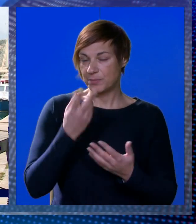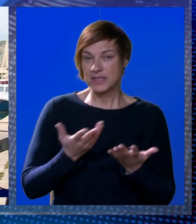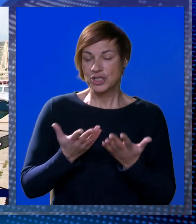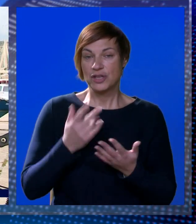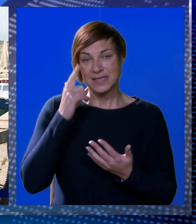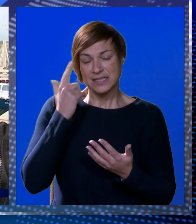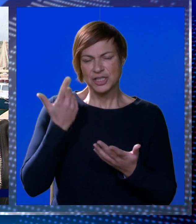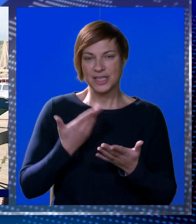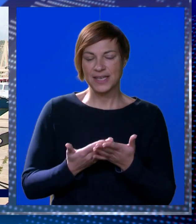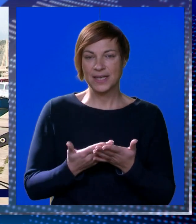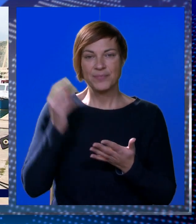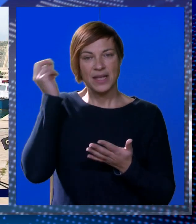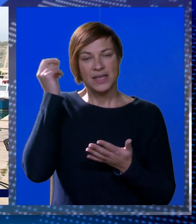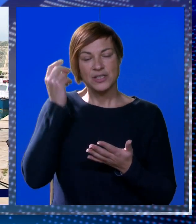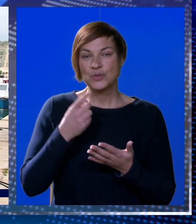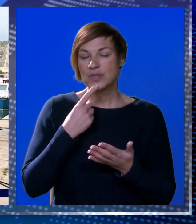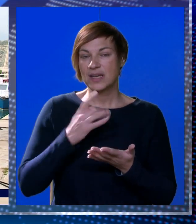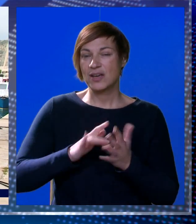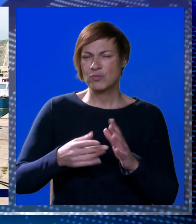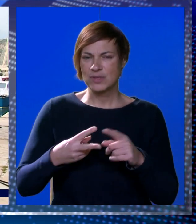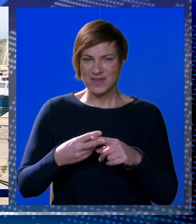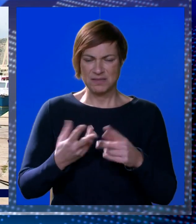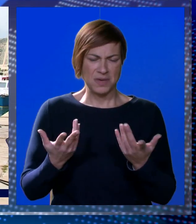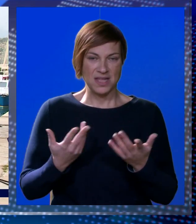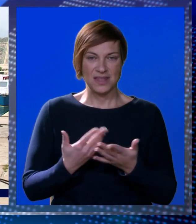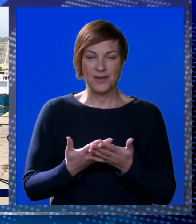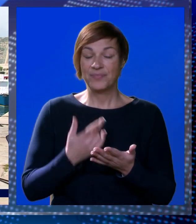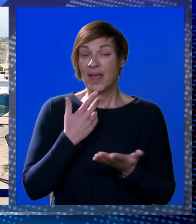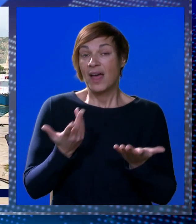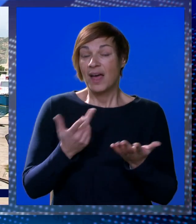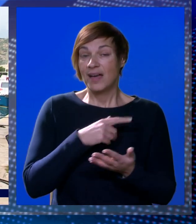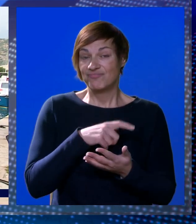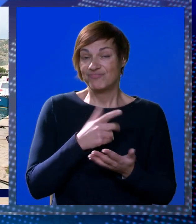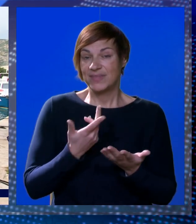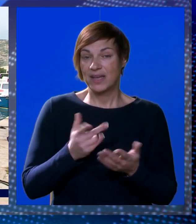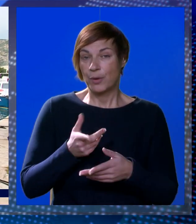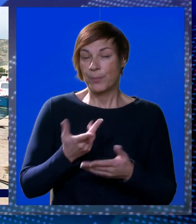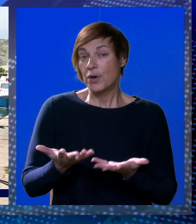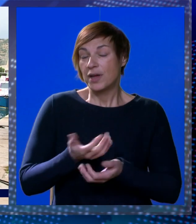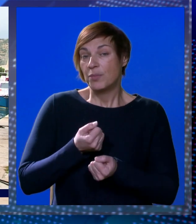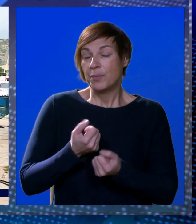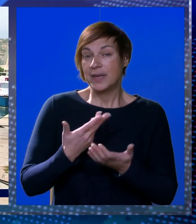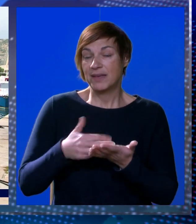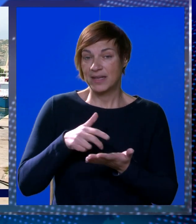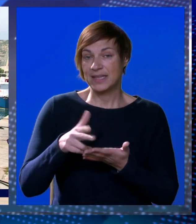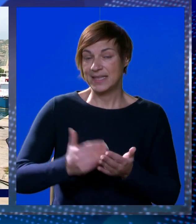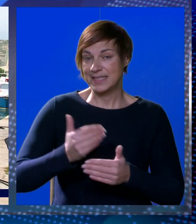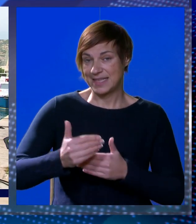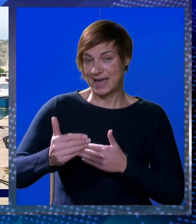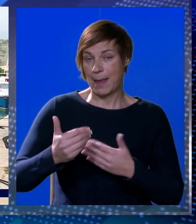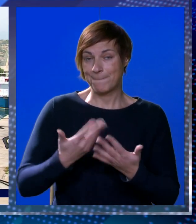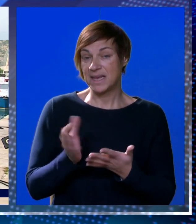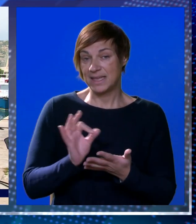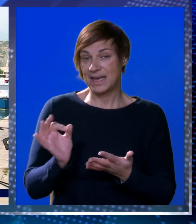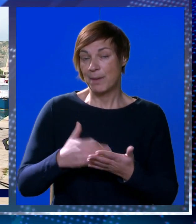finalnom izgledu. Što vam se parao? Znači, ujte, nekomu sve smeta. A nekomu moramo prihvatiti da se ide se